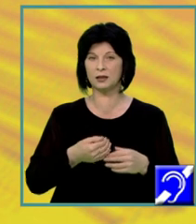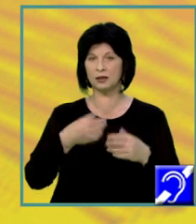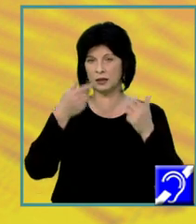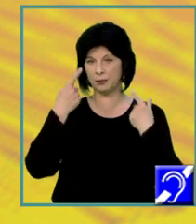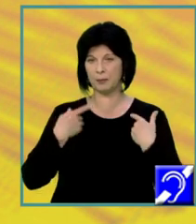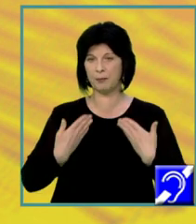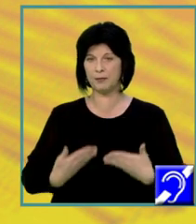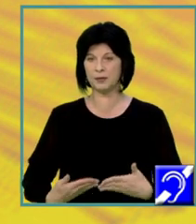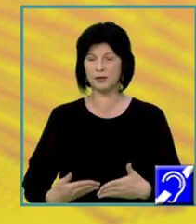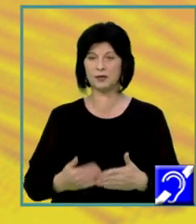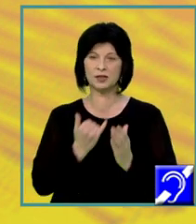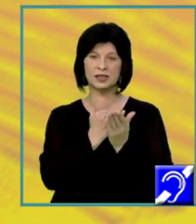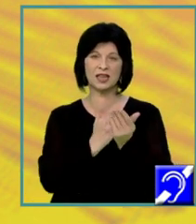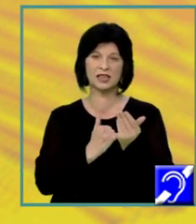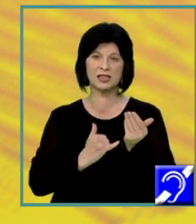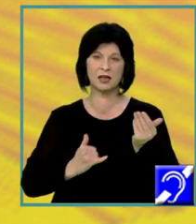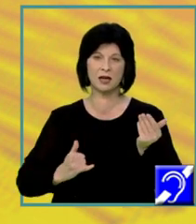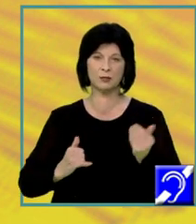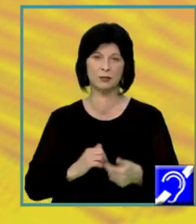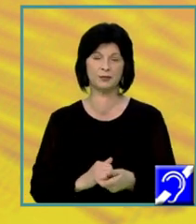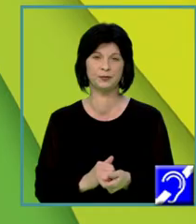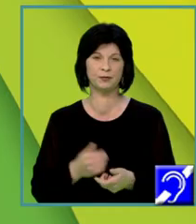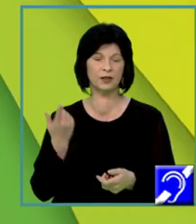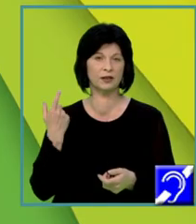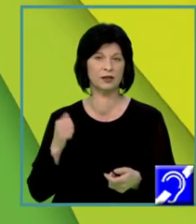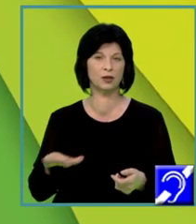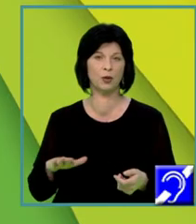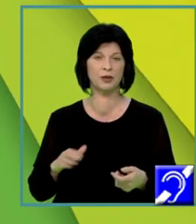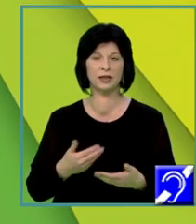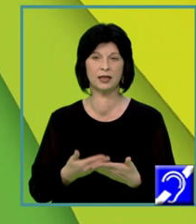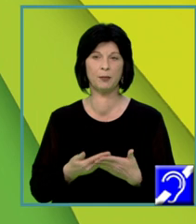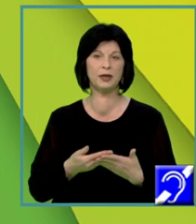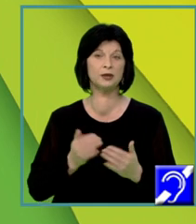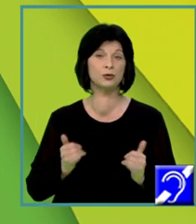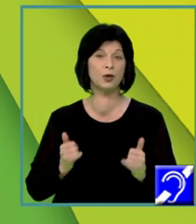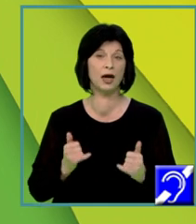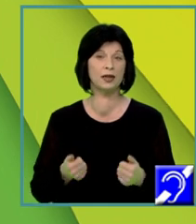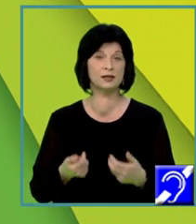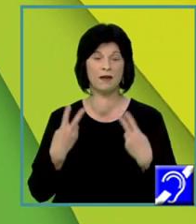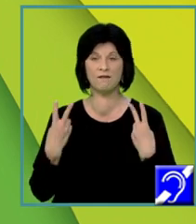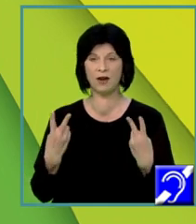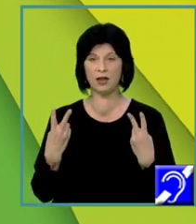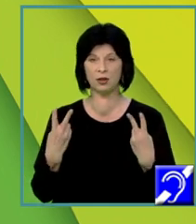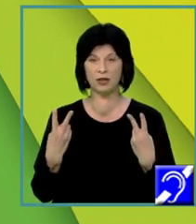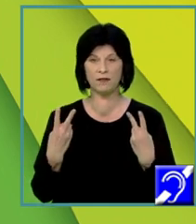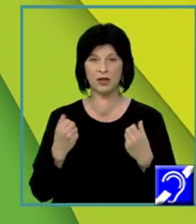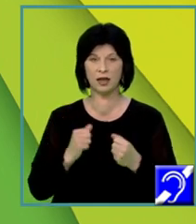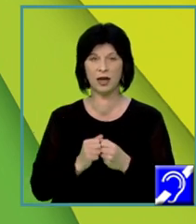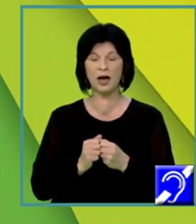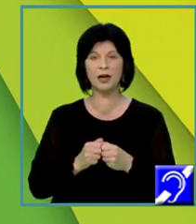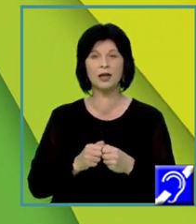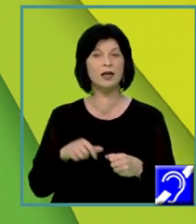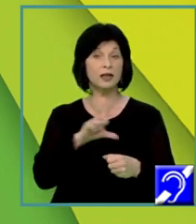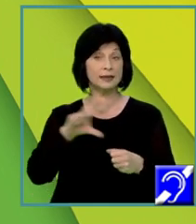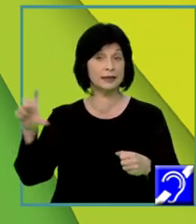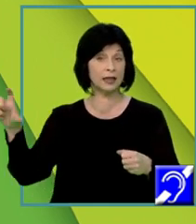Valorificarea textului în dezvoltarea oricărui argument. Primiți trei puncte. Cum spuneam și mai devreme, valorificarea textului suport este cea mai importantă sau